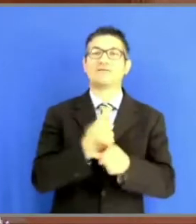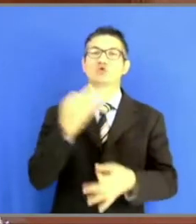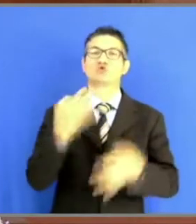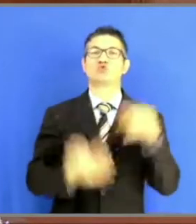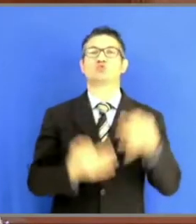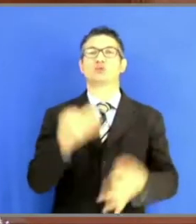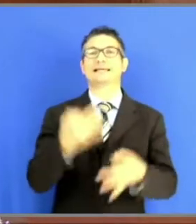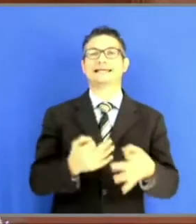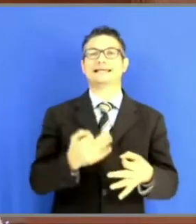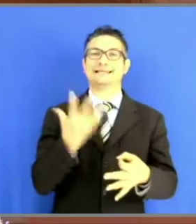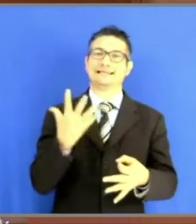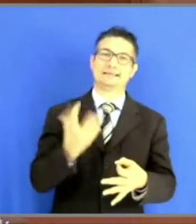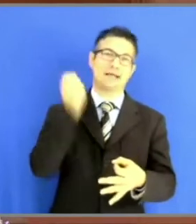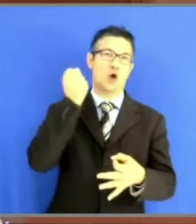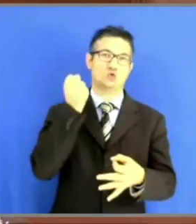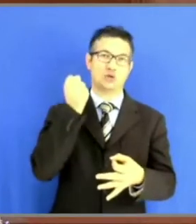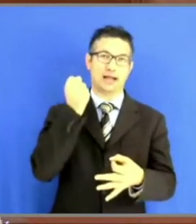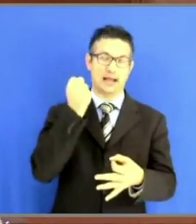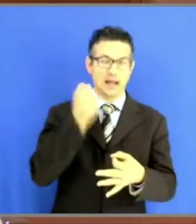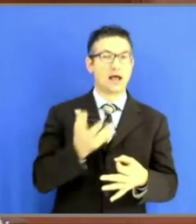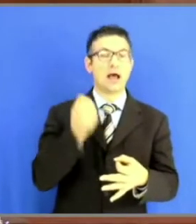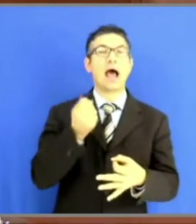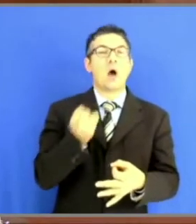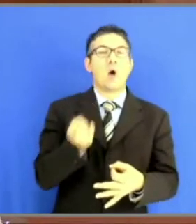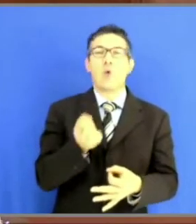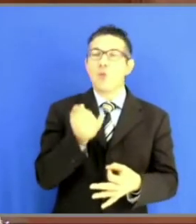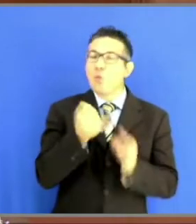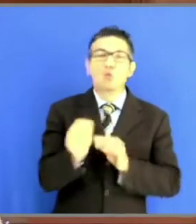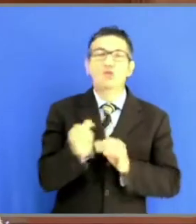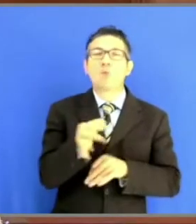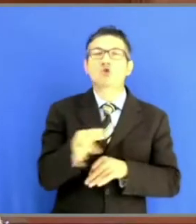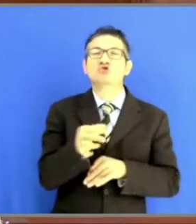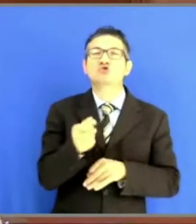lotteremo affinché anche l'ultimo centesimo torni nella